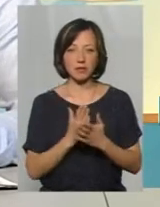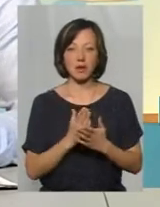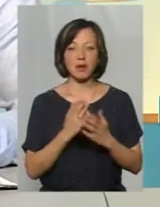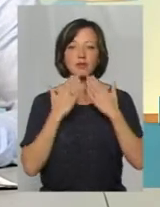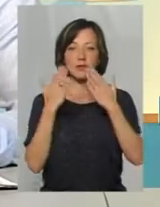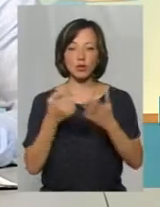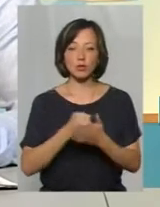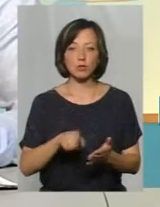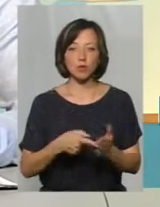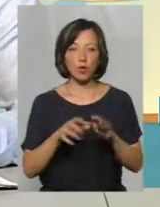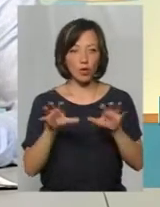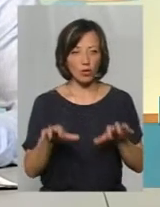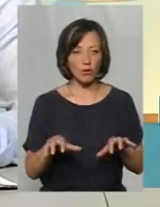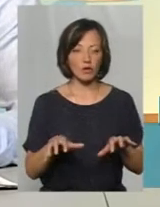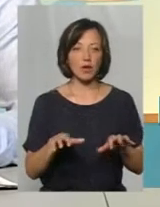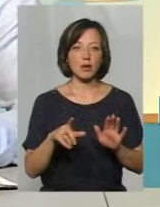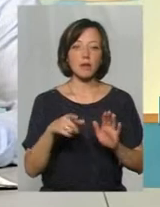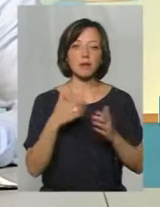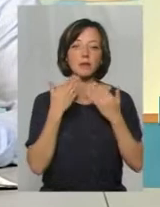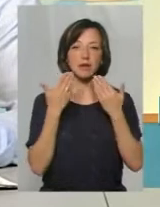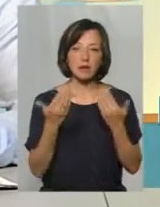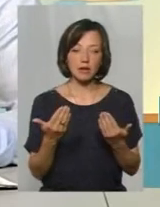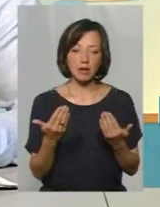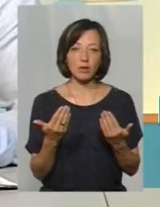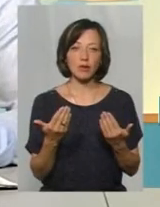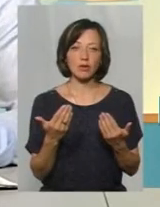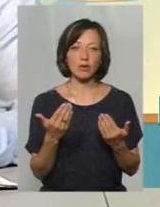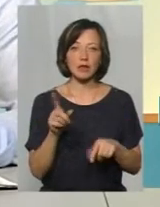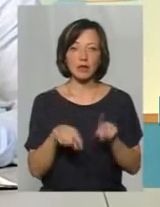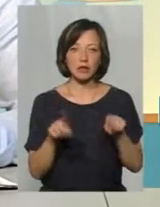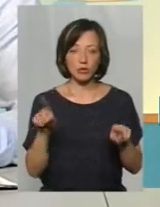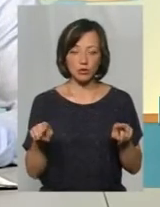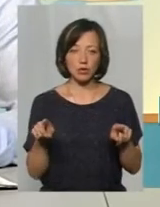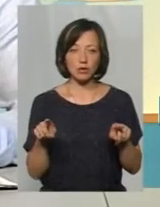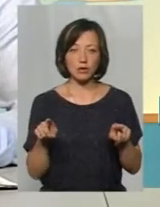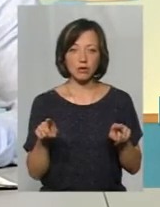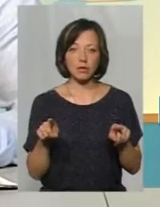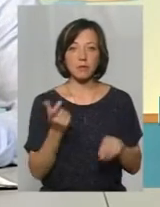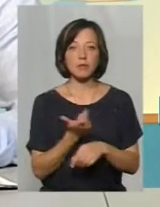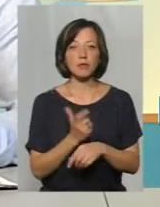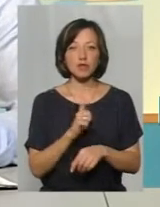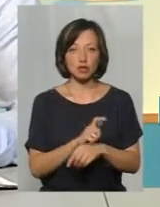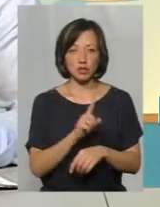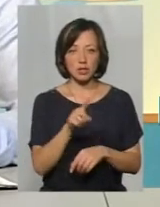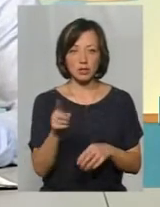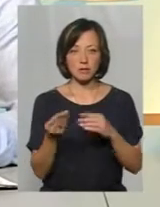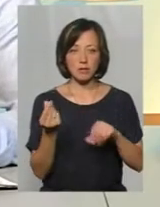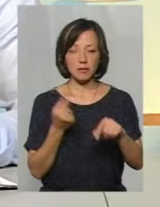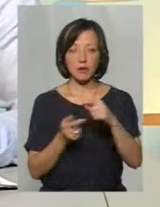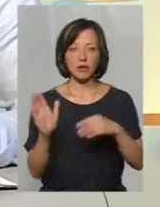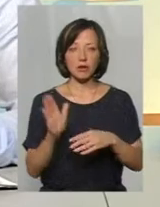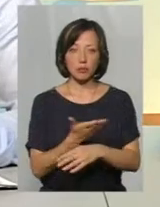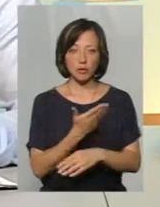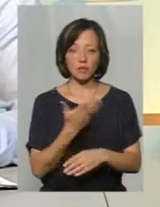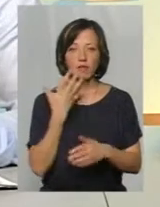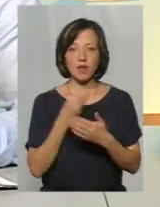до міського голови, питають, ну, інколи питають, переважна більшість демонтують